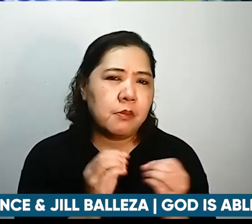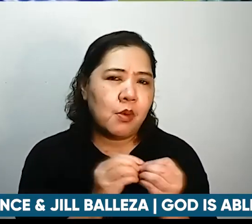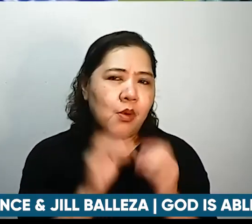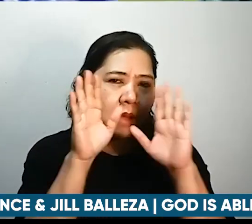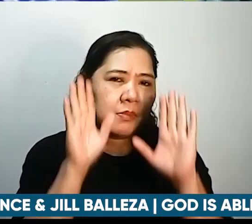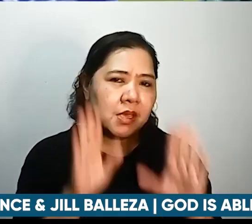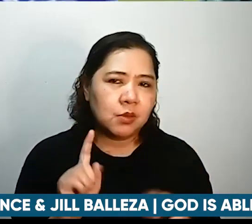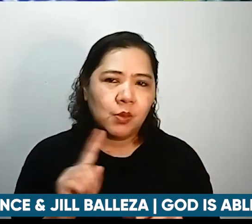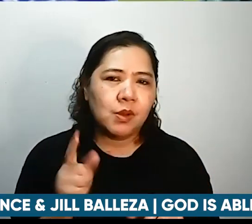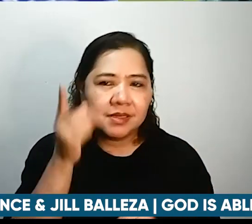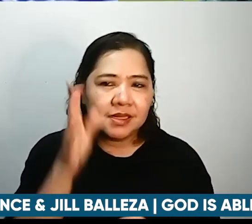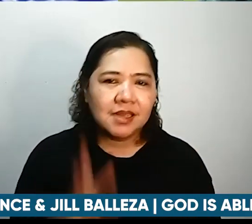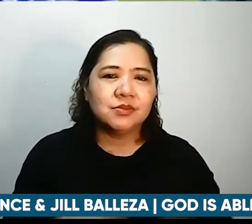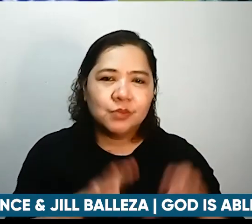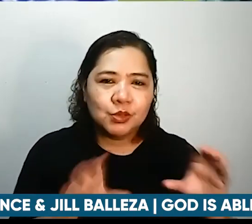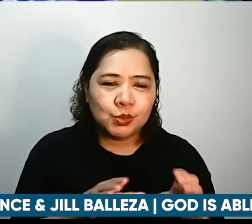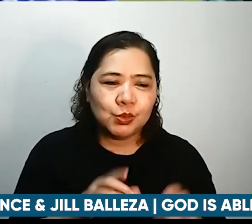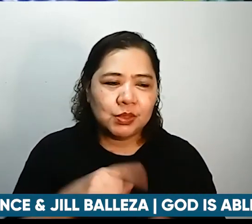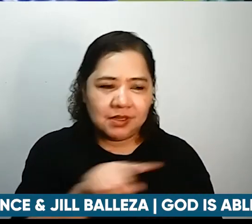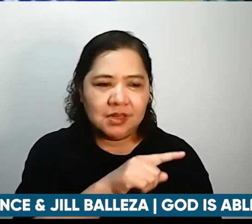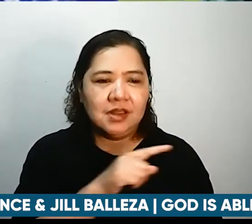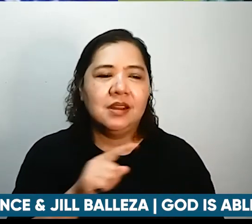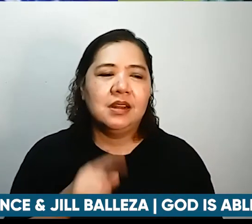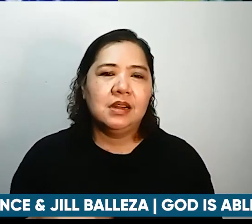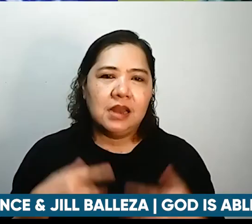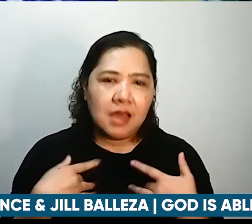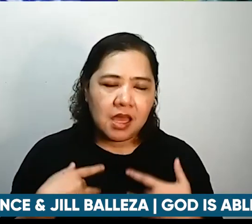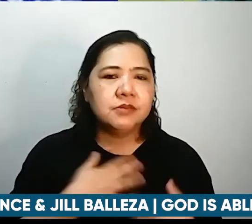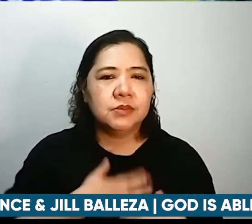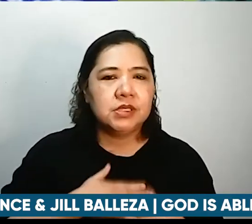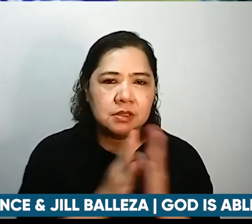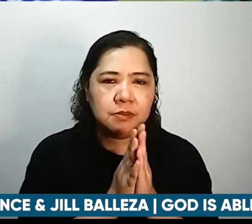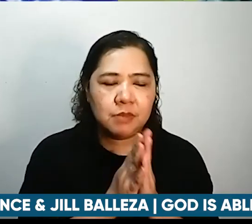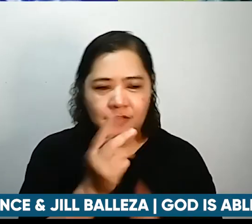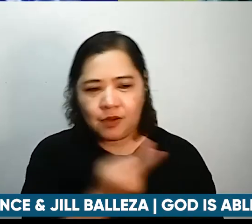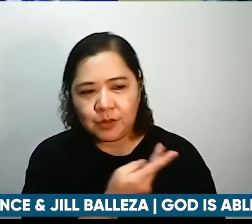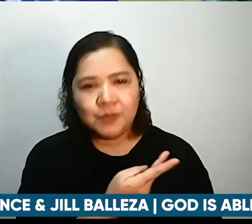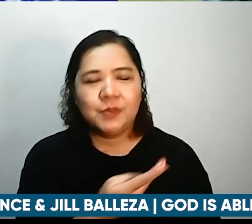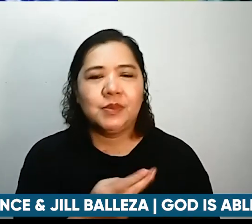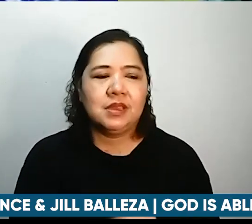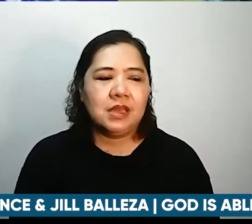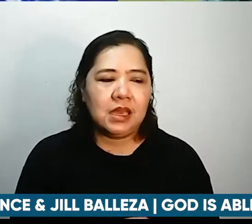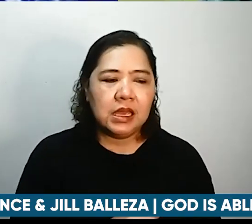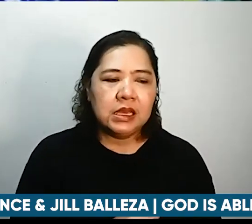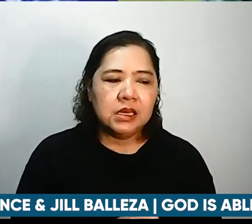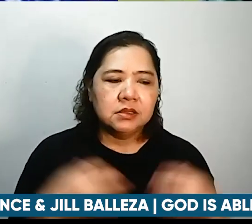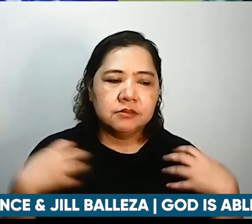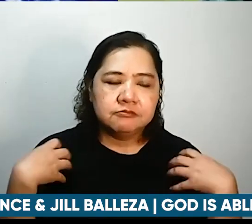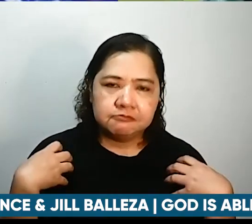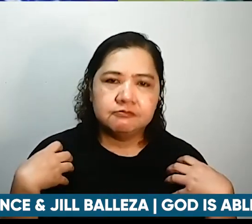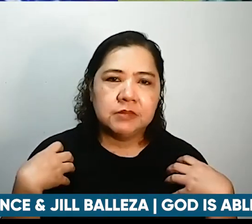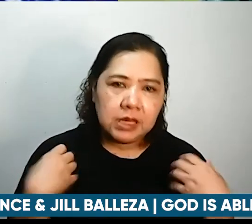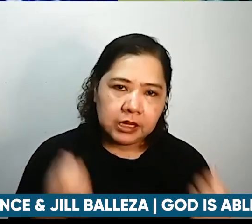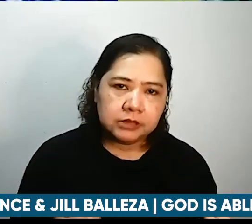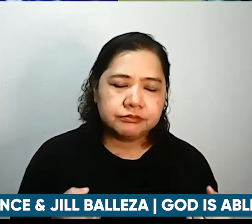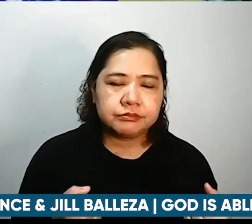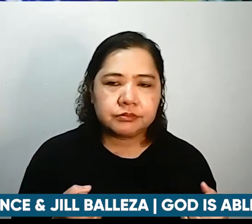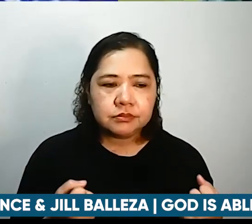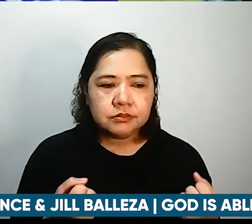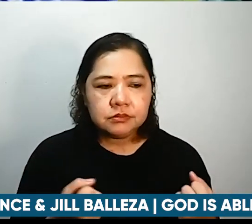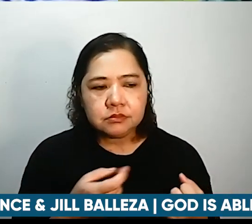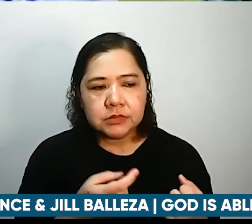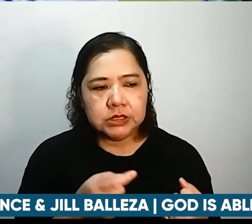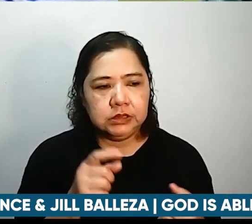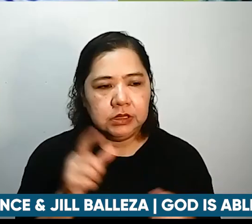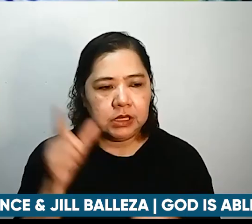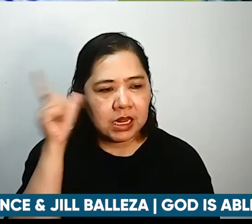God will do in their lives pag-pray natin sila ang kalusugan lalo na po ni Kuya Lance ni Ate Jill at pag-pray natin yun nga